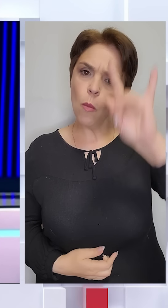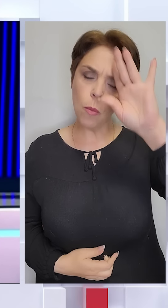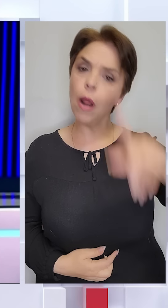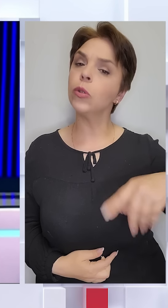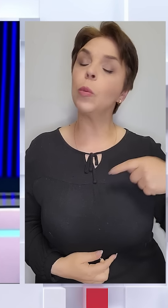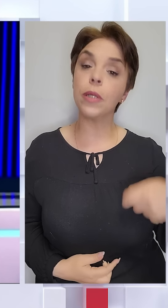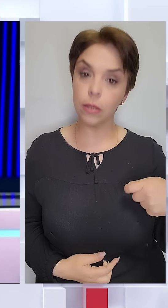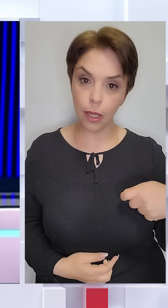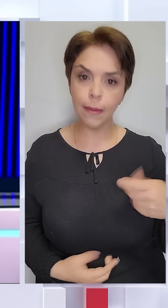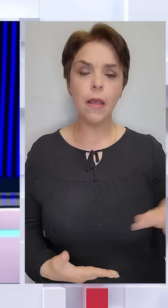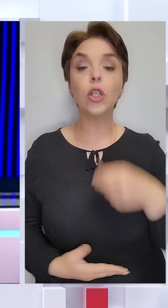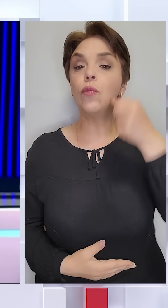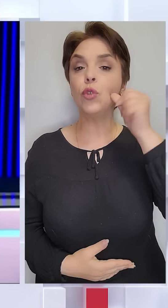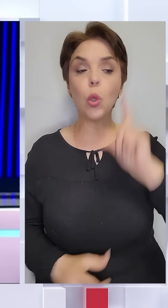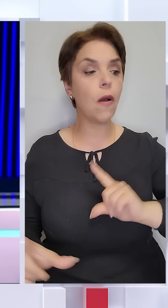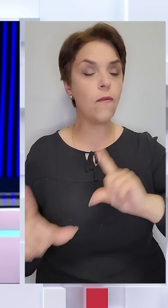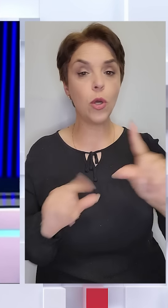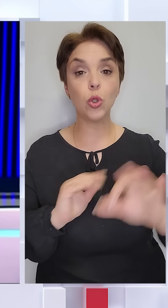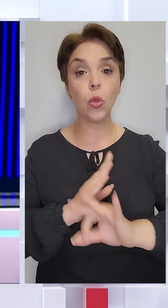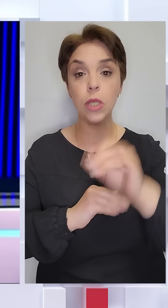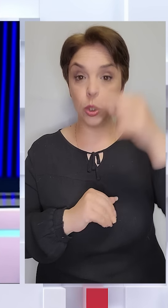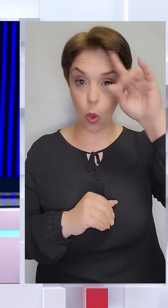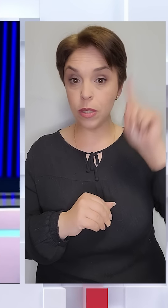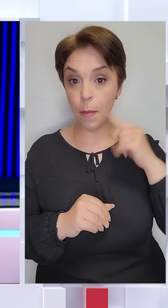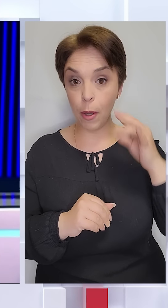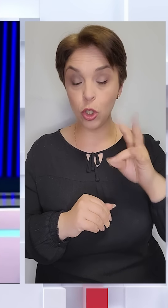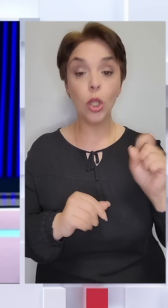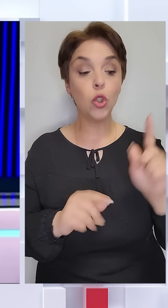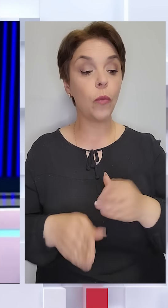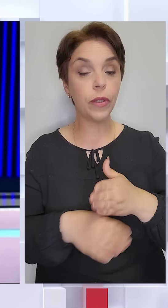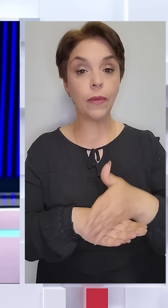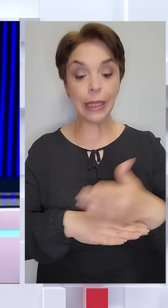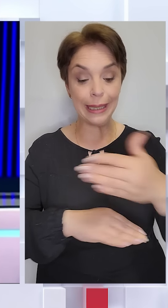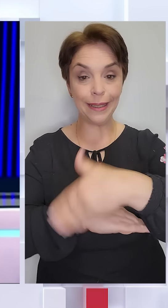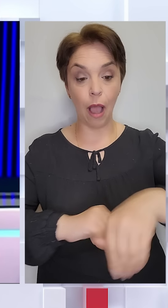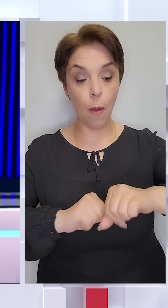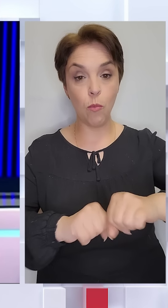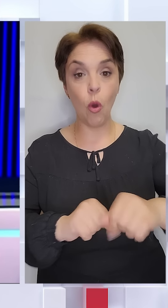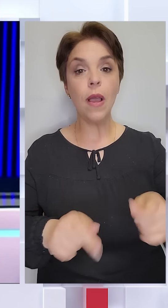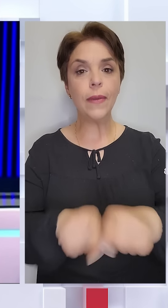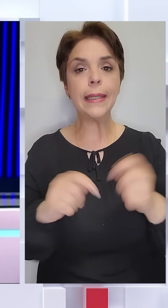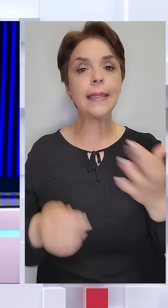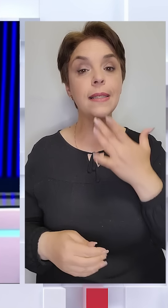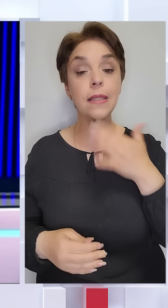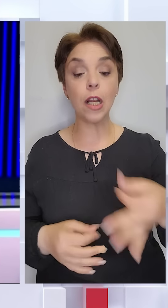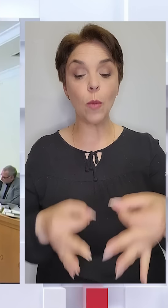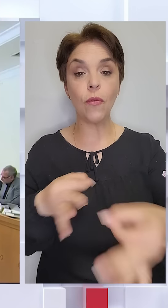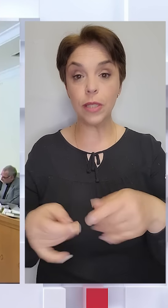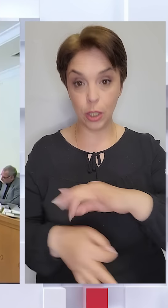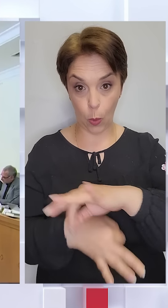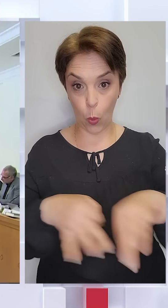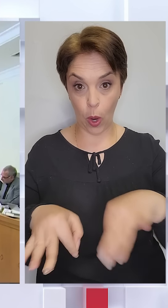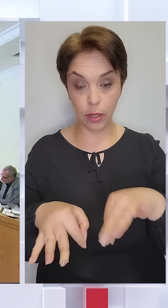президента, який вчора вирушив до Східного Азербайджану, щоб відвідати Дамбу і відкрити кілька національних і провінційних проєктів.